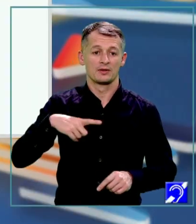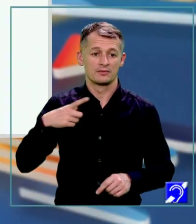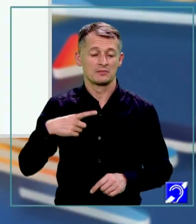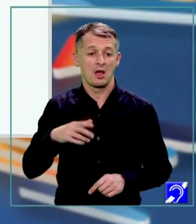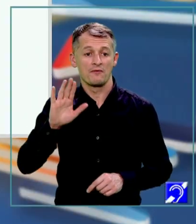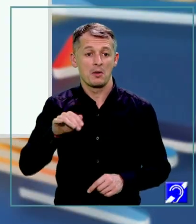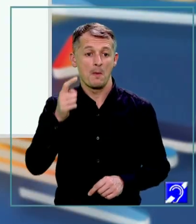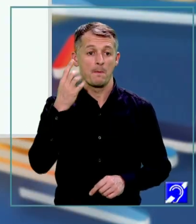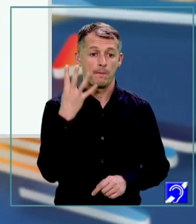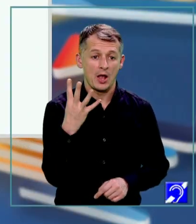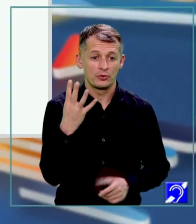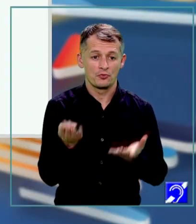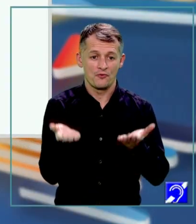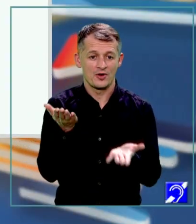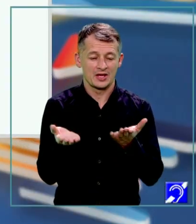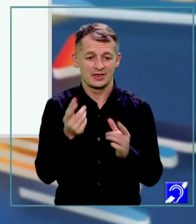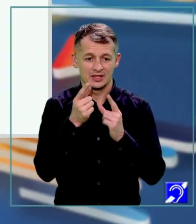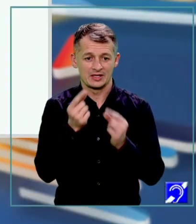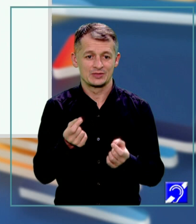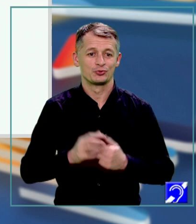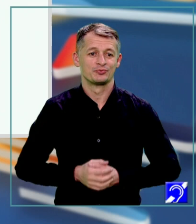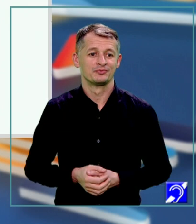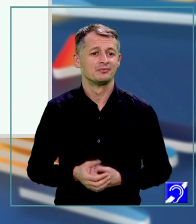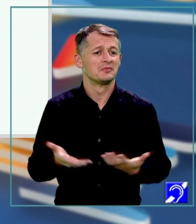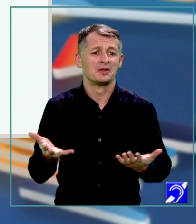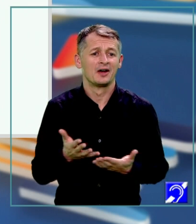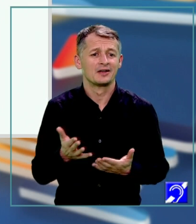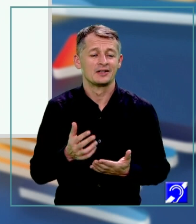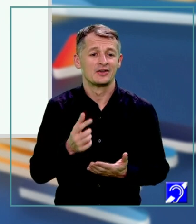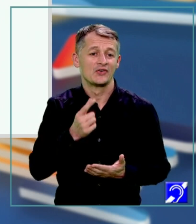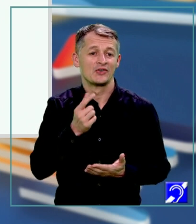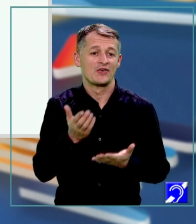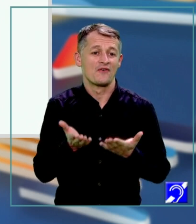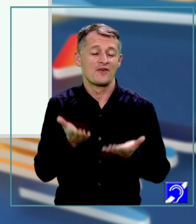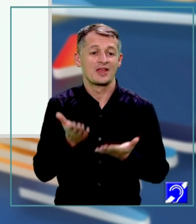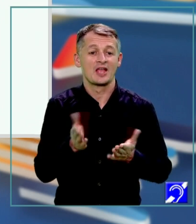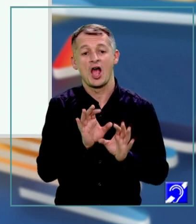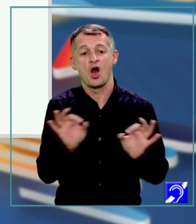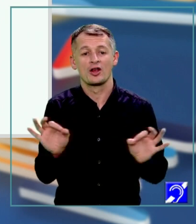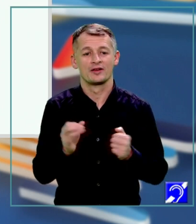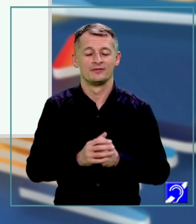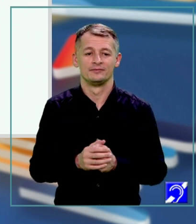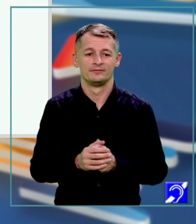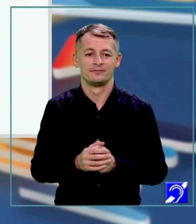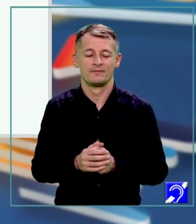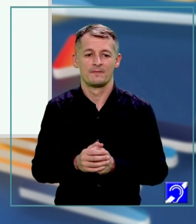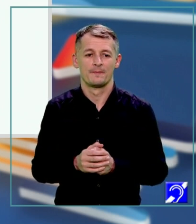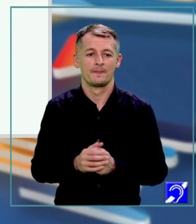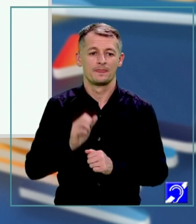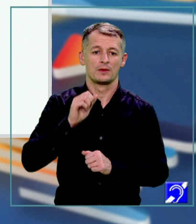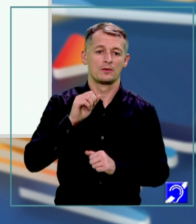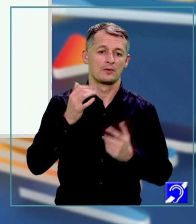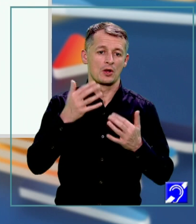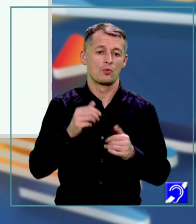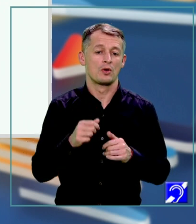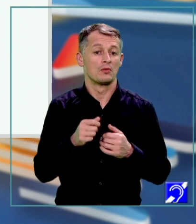acolo patru variante de răspuns. Haideți să vedem care este varianta corectă. Vom calcula 2X plus 1,